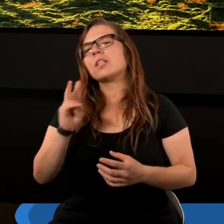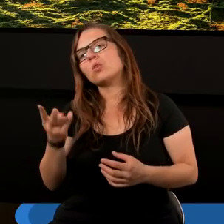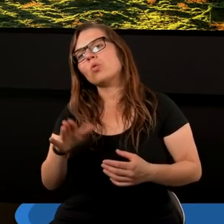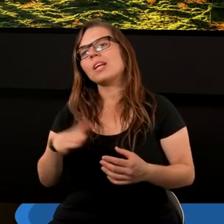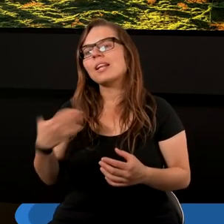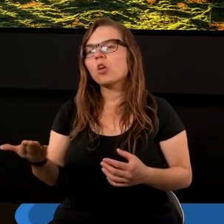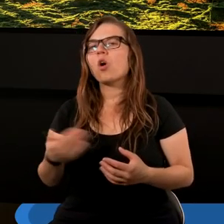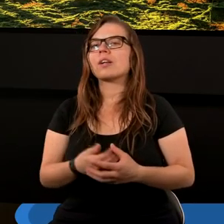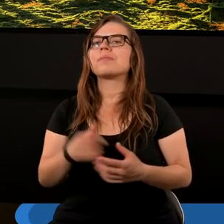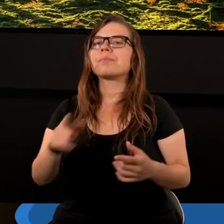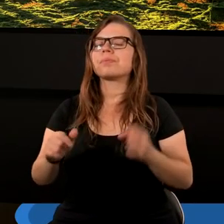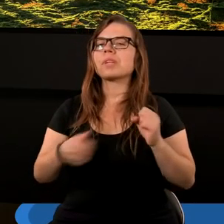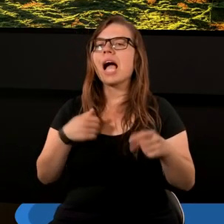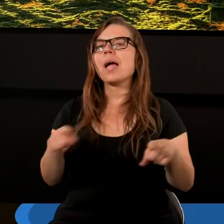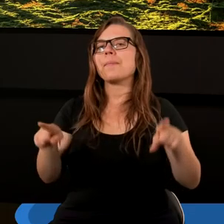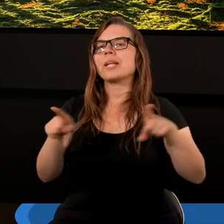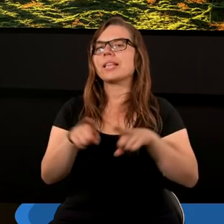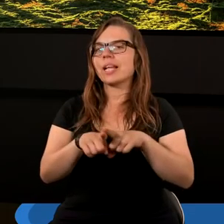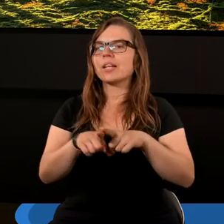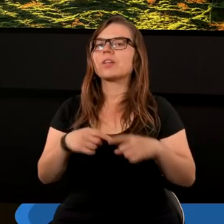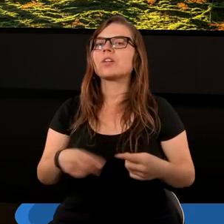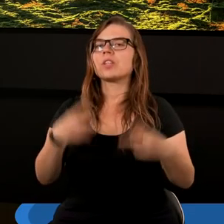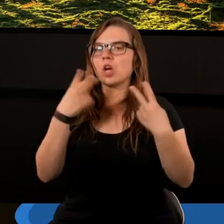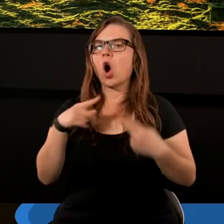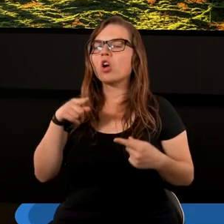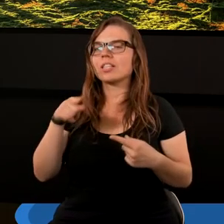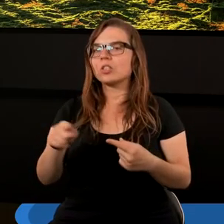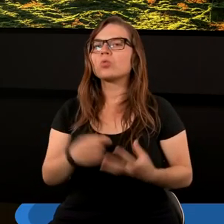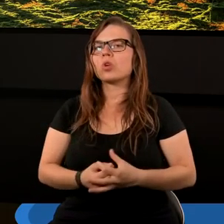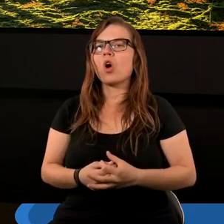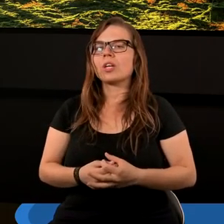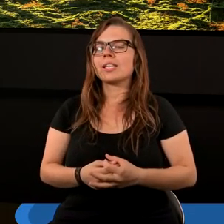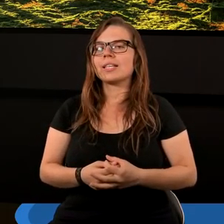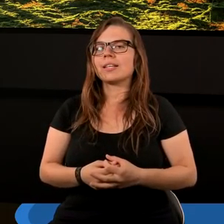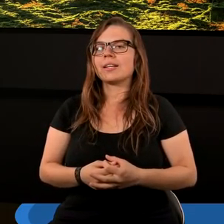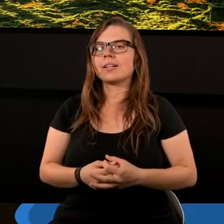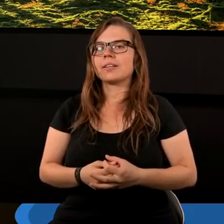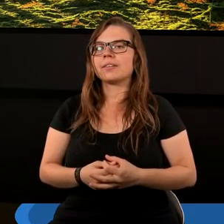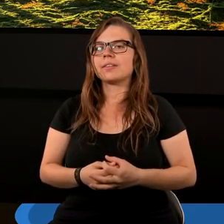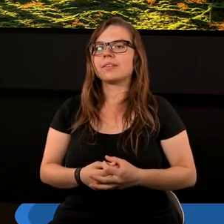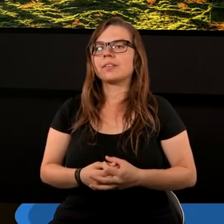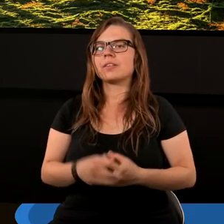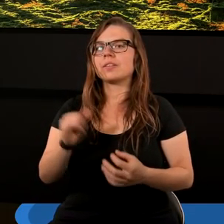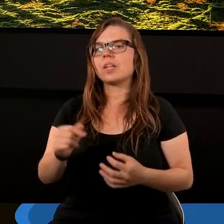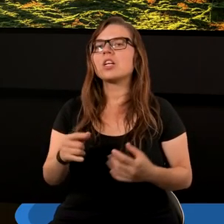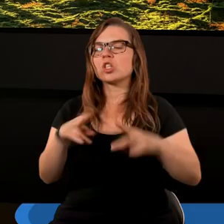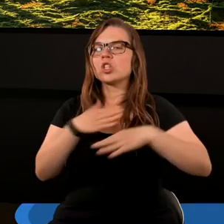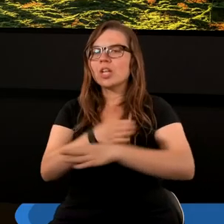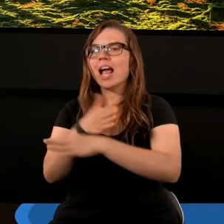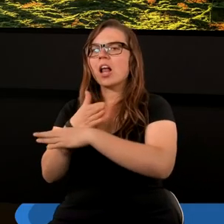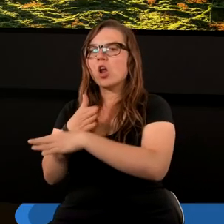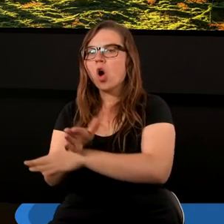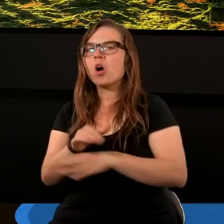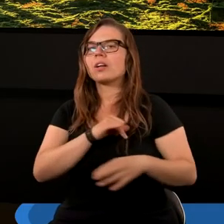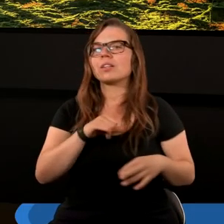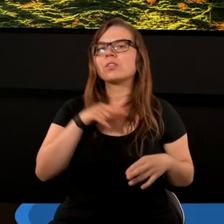drugiej strony, aby też odczytując i dzieląc się